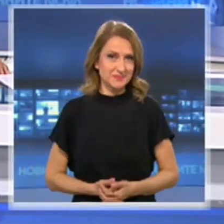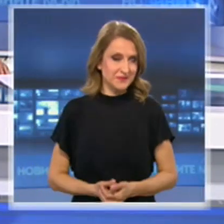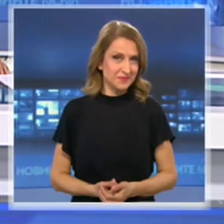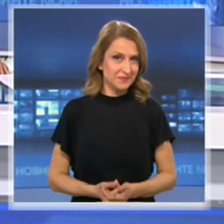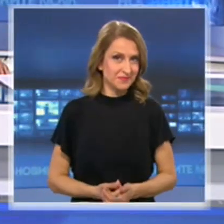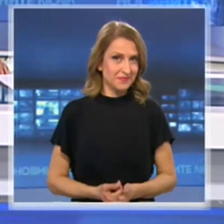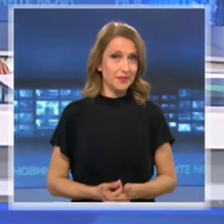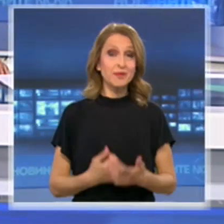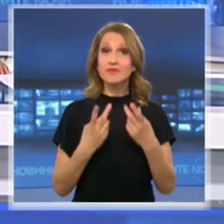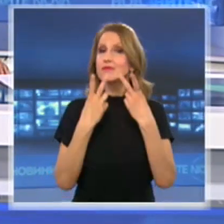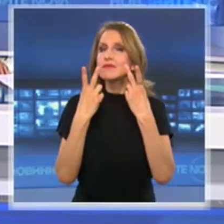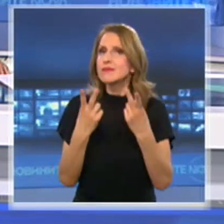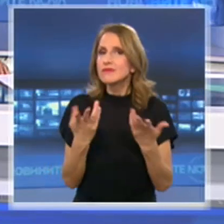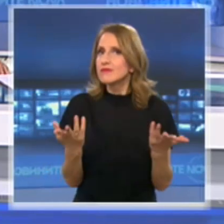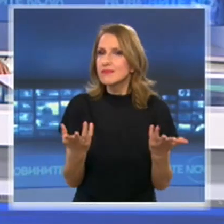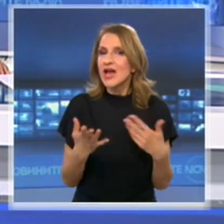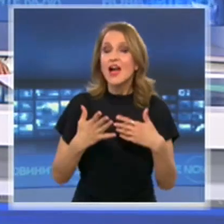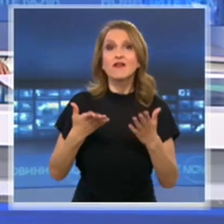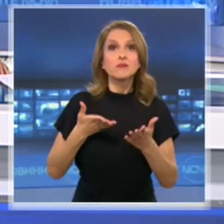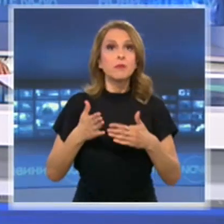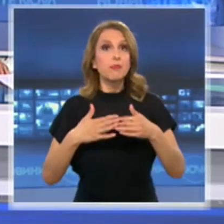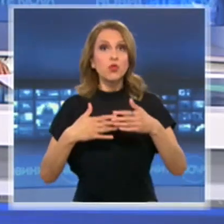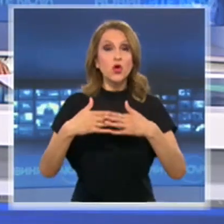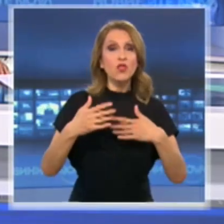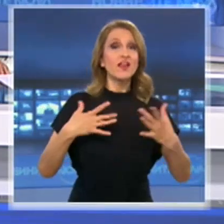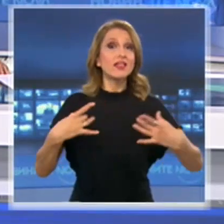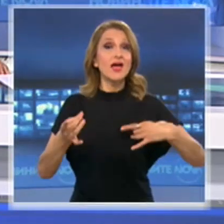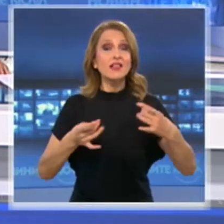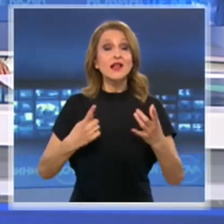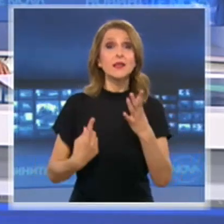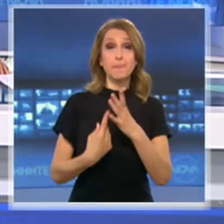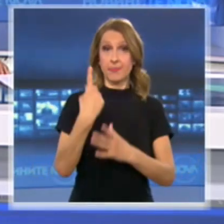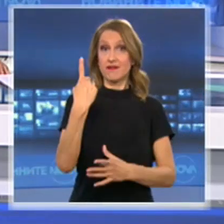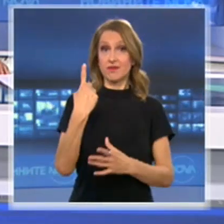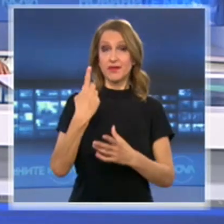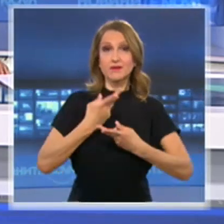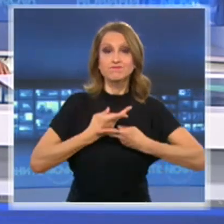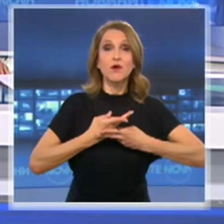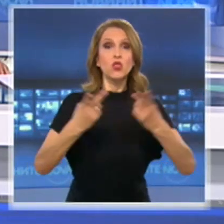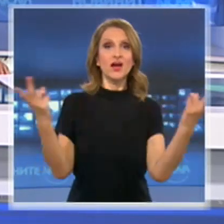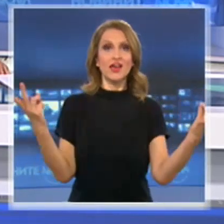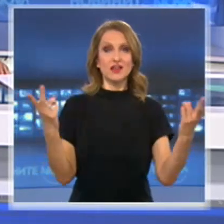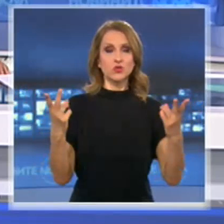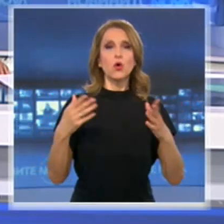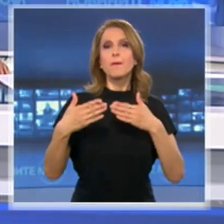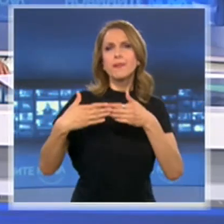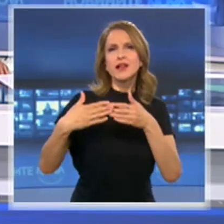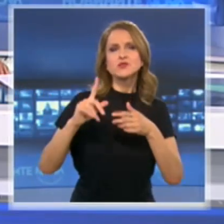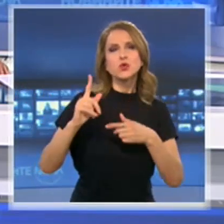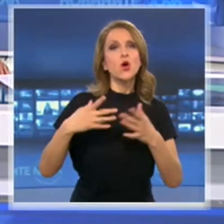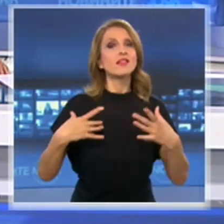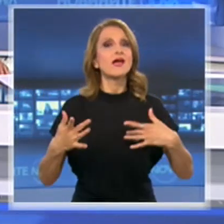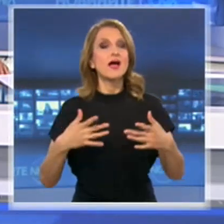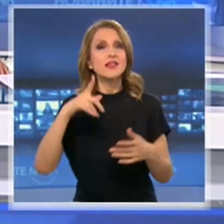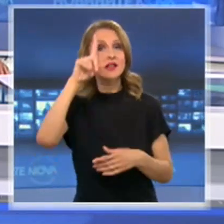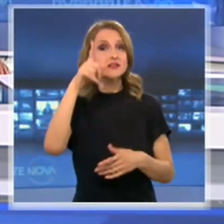подготовката на първата театрална постановка на живо след два месеца изолация. Представлението ще се играе на открито до Театър София. Какви